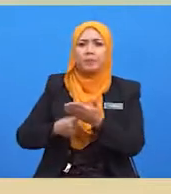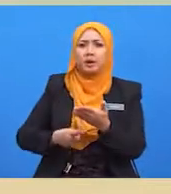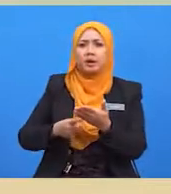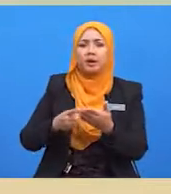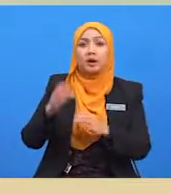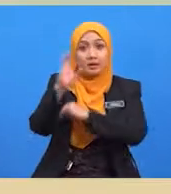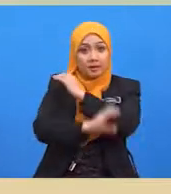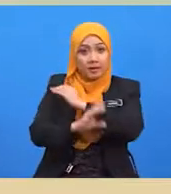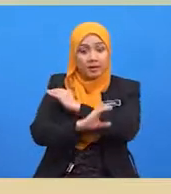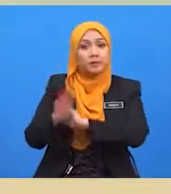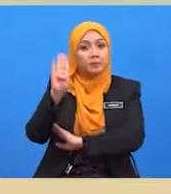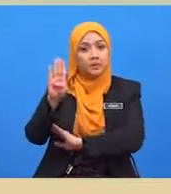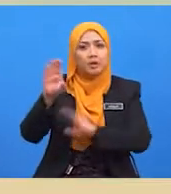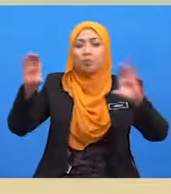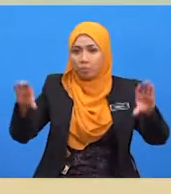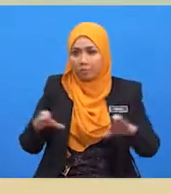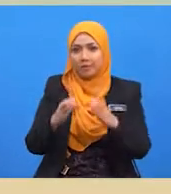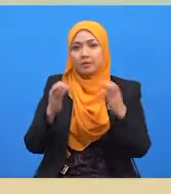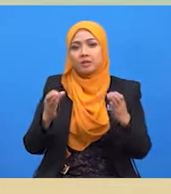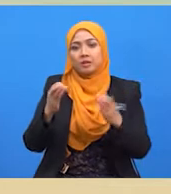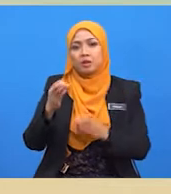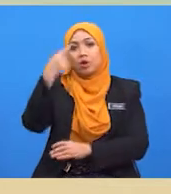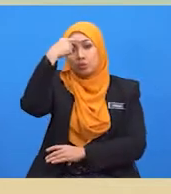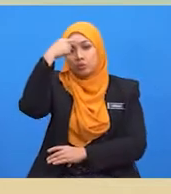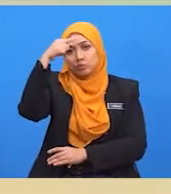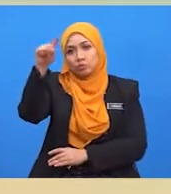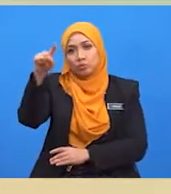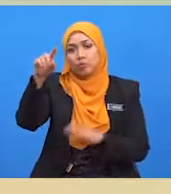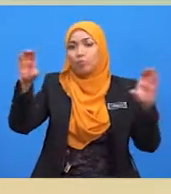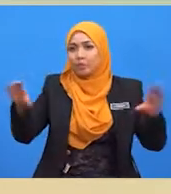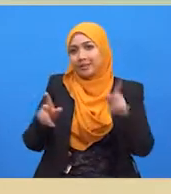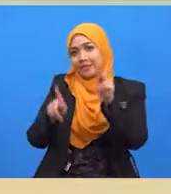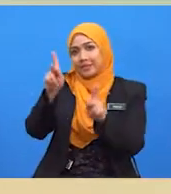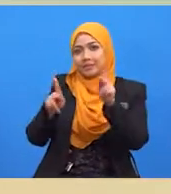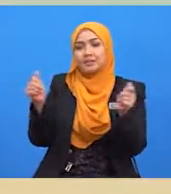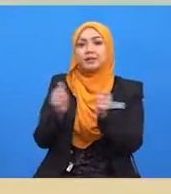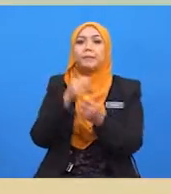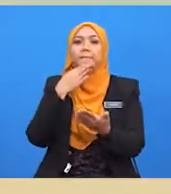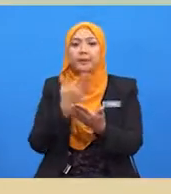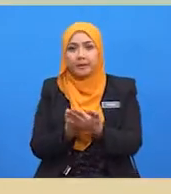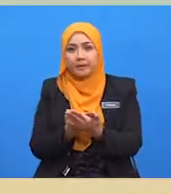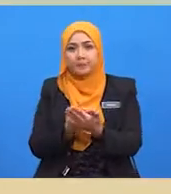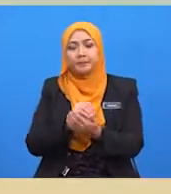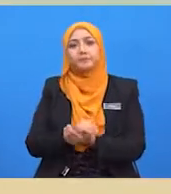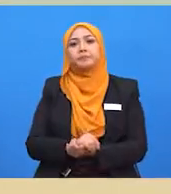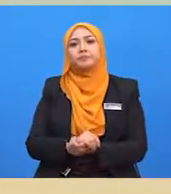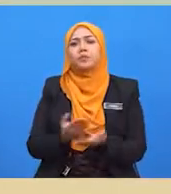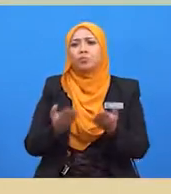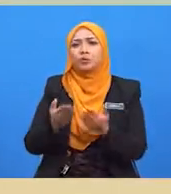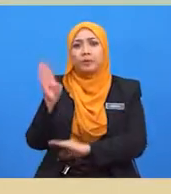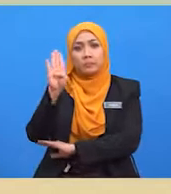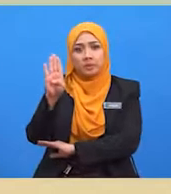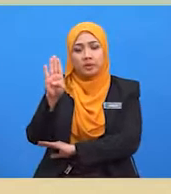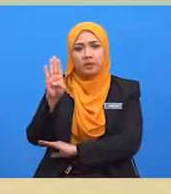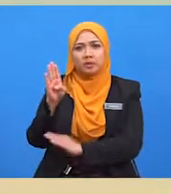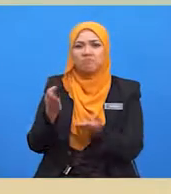industri keretanya bukankah negara B perlu mengurangkan import ya betul negara